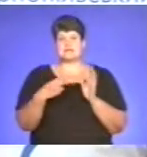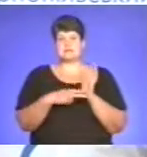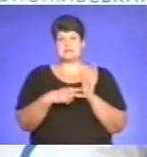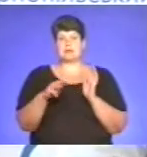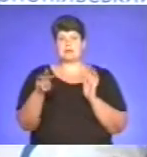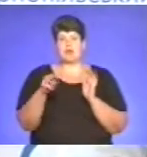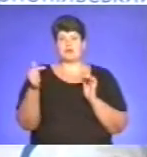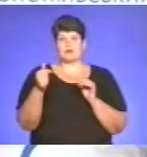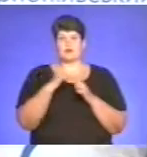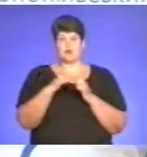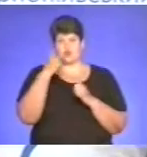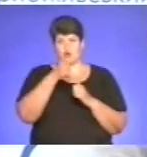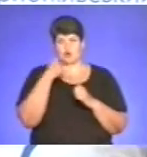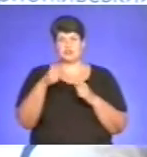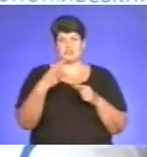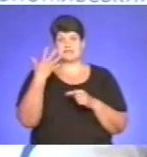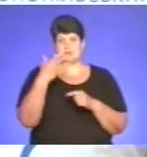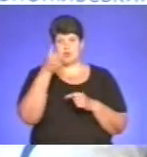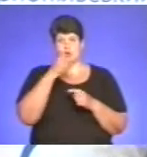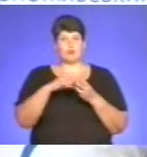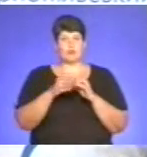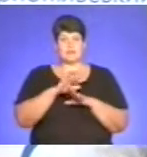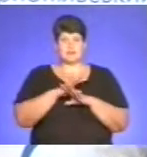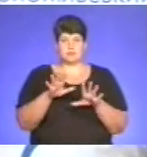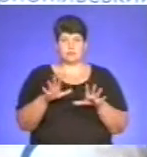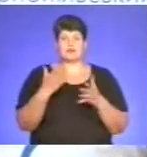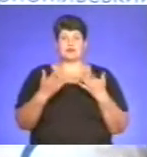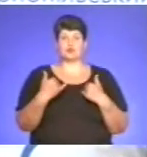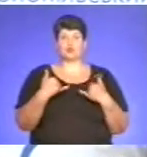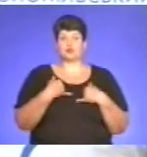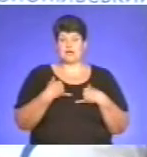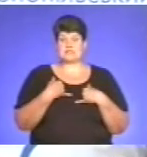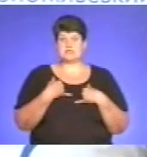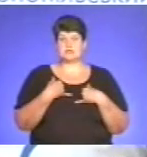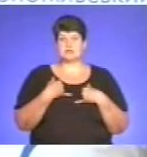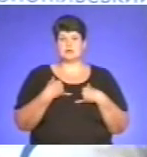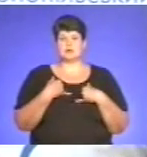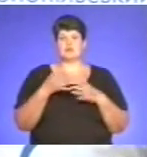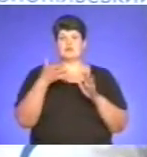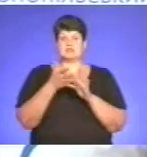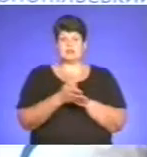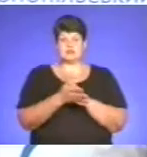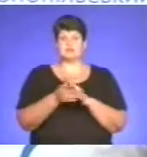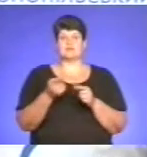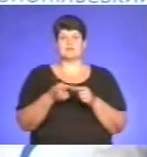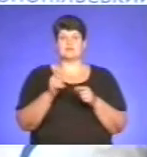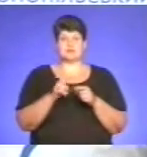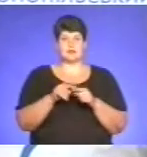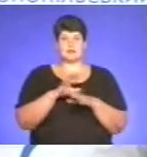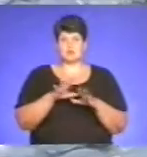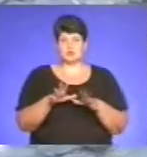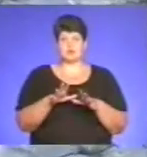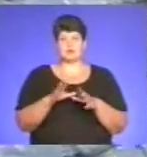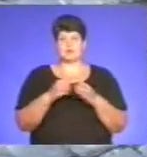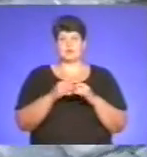кожного року. В ньому можемо з вами стати, через 5 років проблеми не буде. Якщо в нас видатків на виконання цих робіт не буде в бюджеті, проблеми зняти не буде.